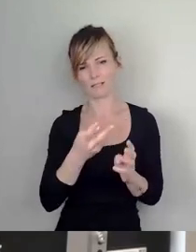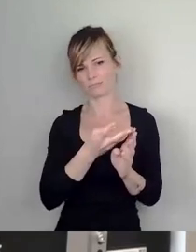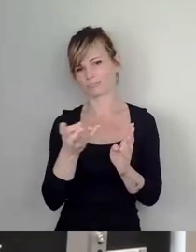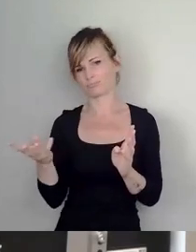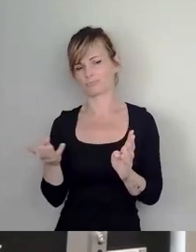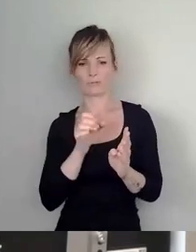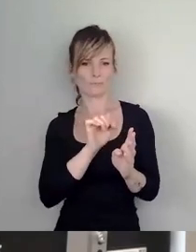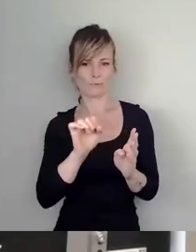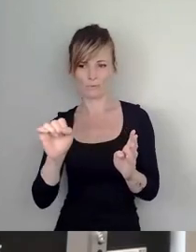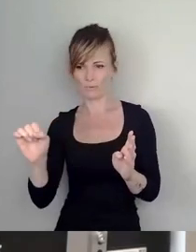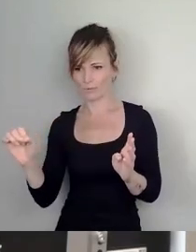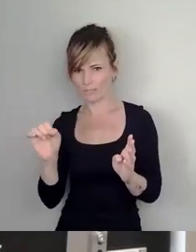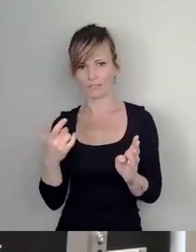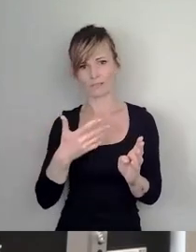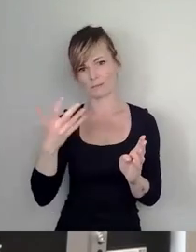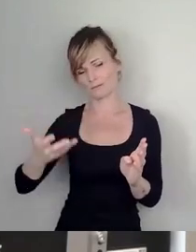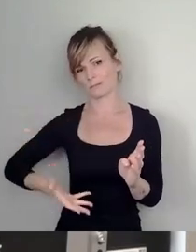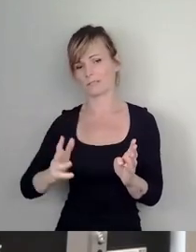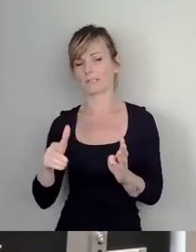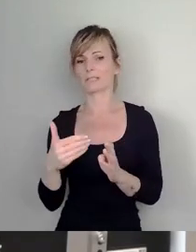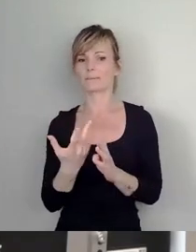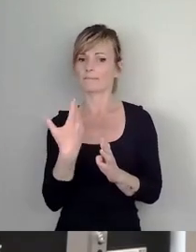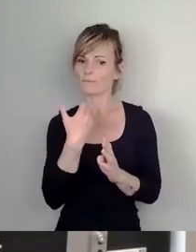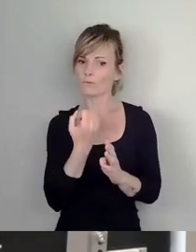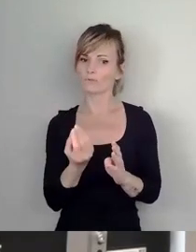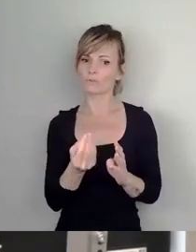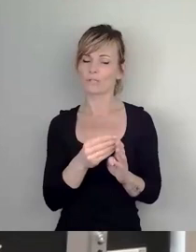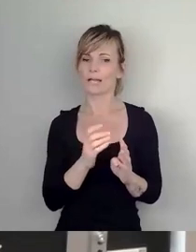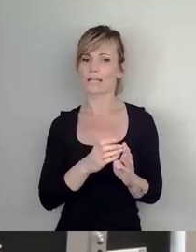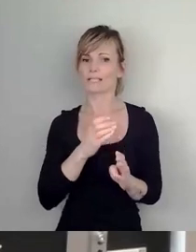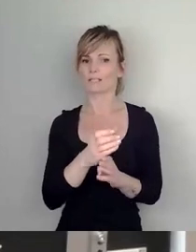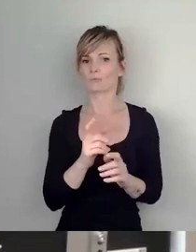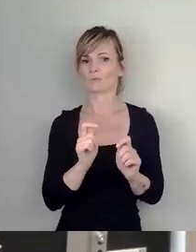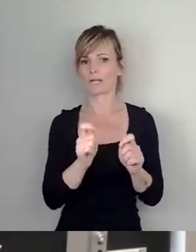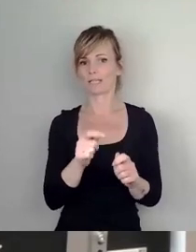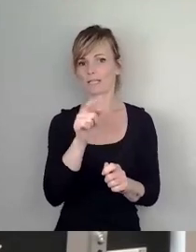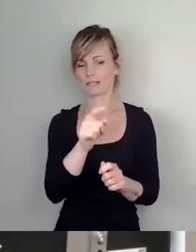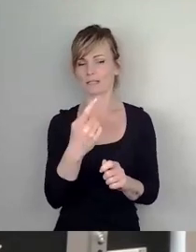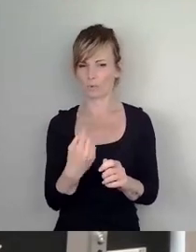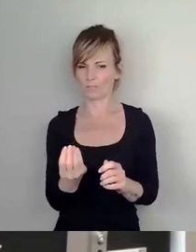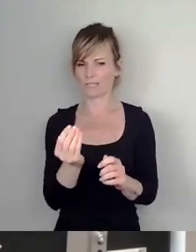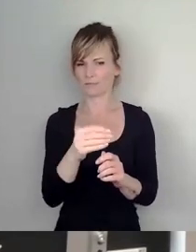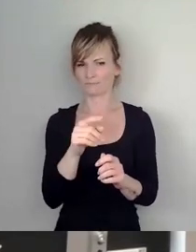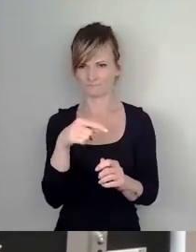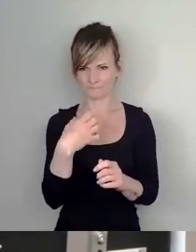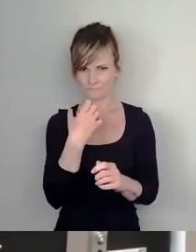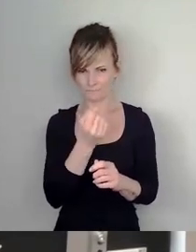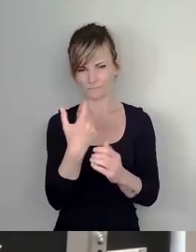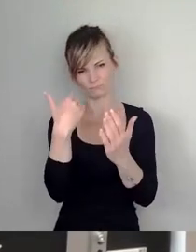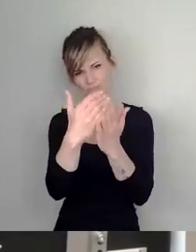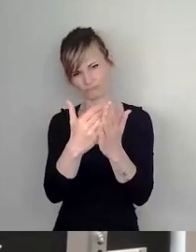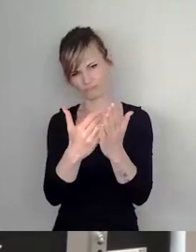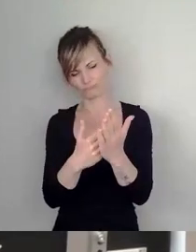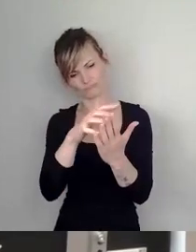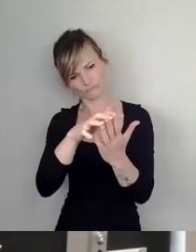wir mit unserem Ersetzungsantrag noch um weitere Bausteine ergänzen wollen. Ziel dieses Antrags ist es, eine Leitlinie zu entwickeln, dass wir für Menschen verschiedenster